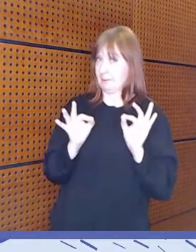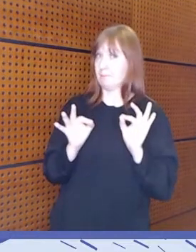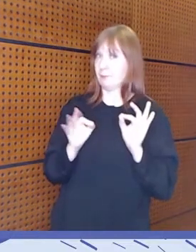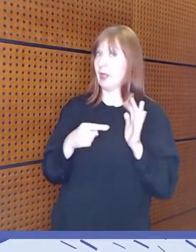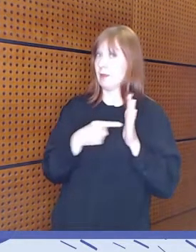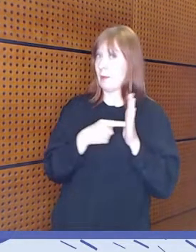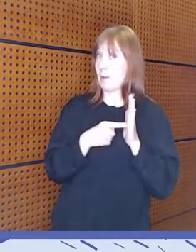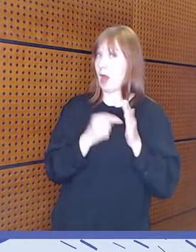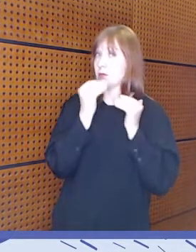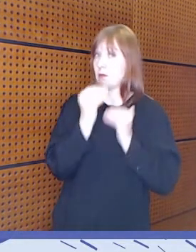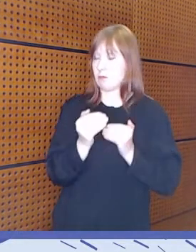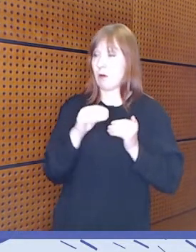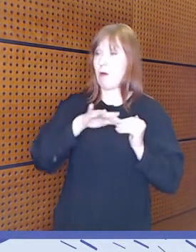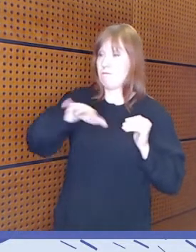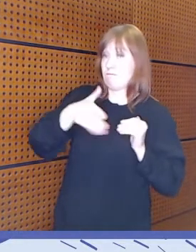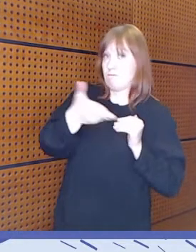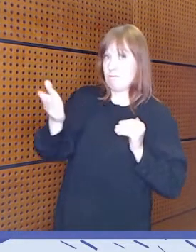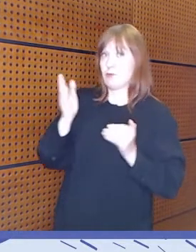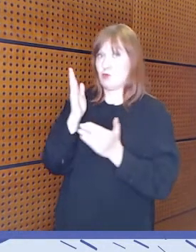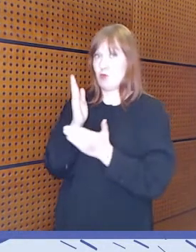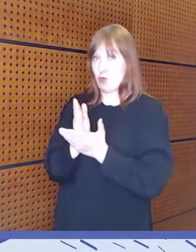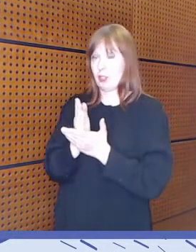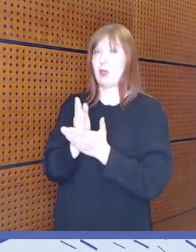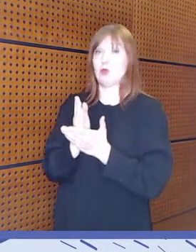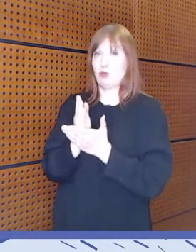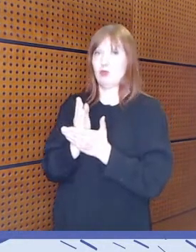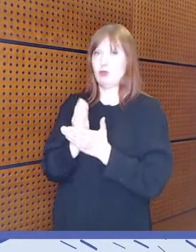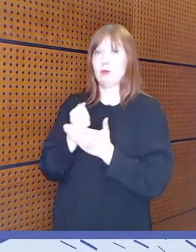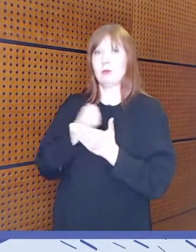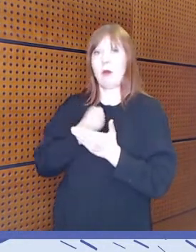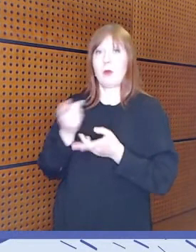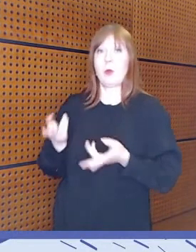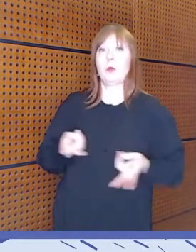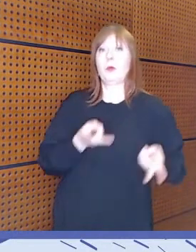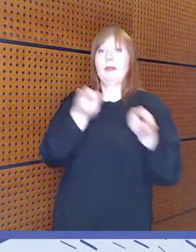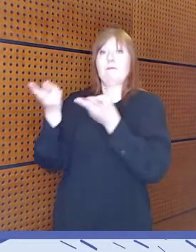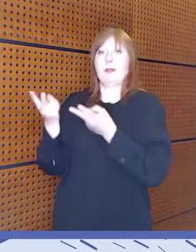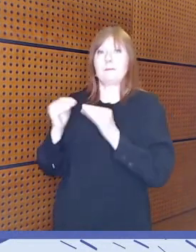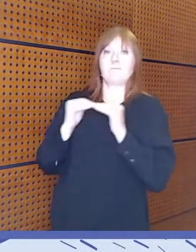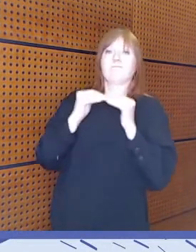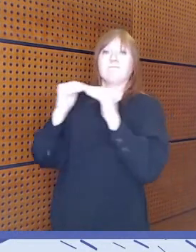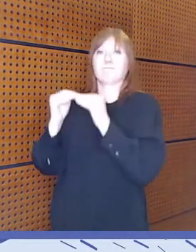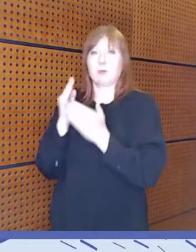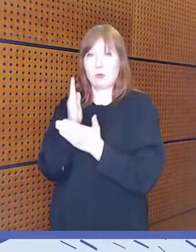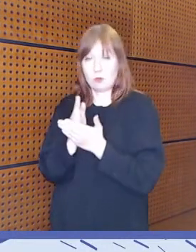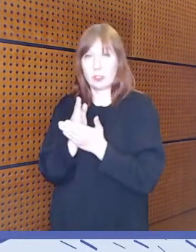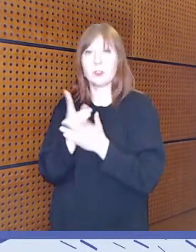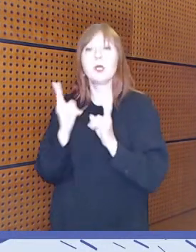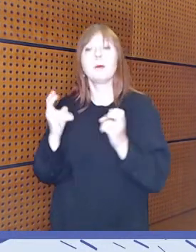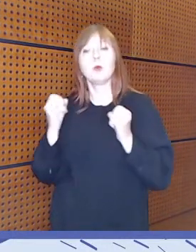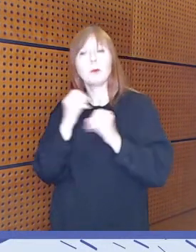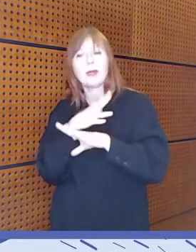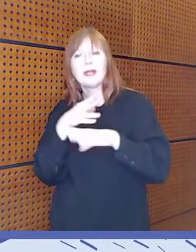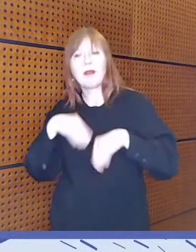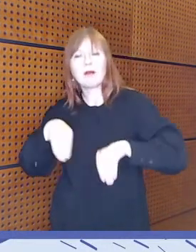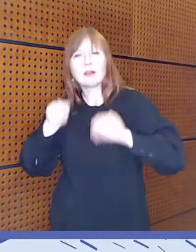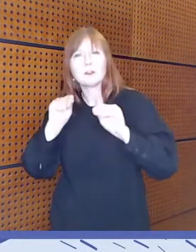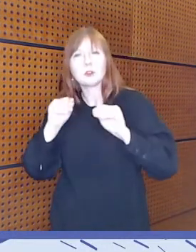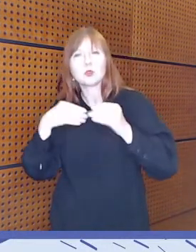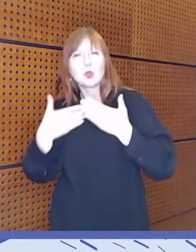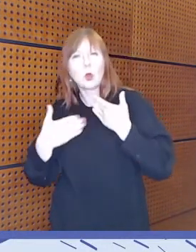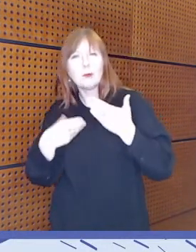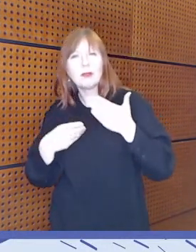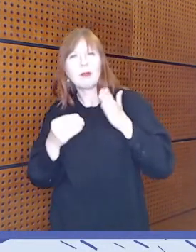yhdenvertaiset oikeudet. Ja myös mediakasvatustoimintaa on kirjattu lakeihin, mutta sitten